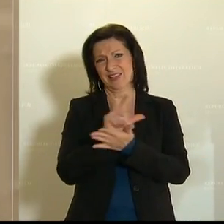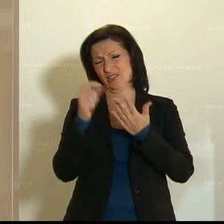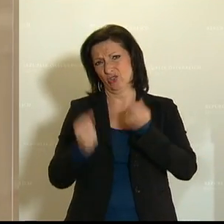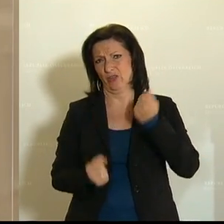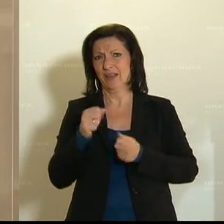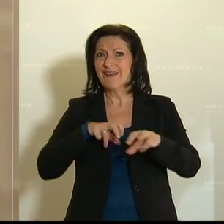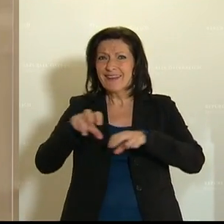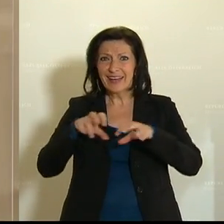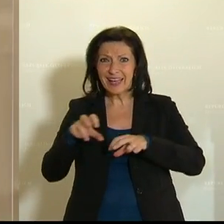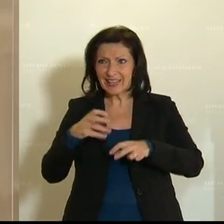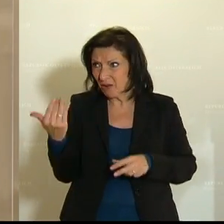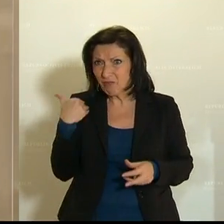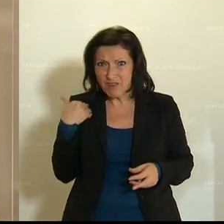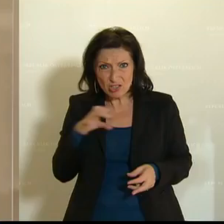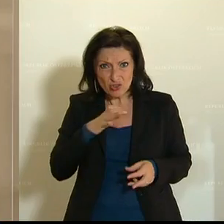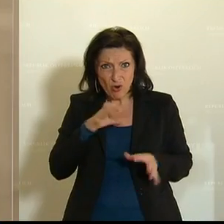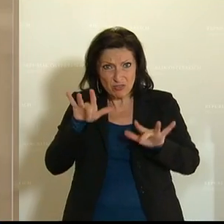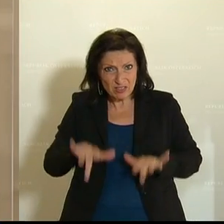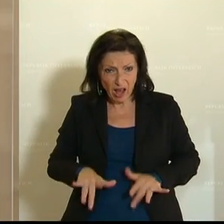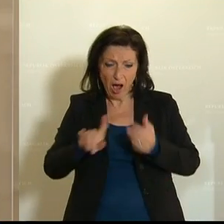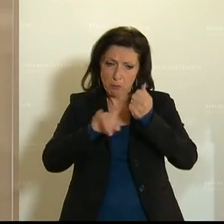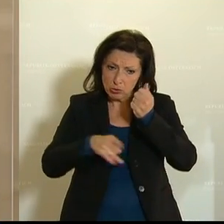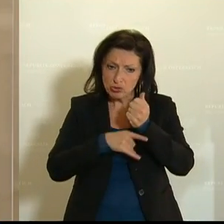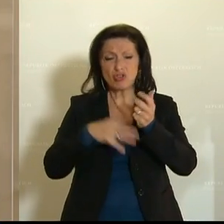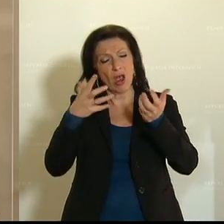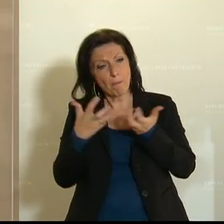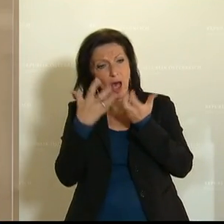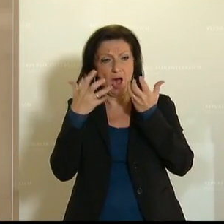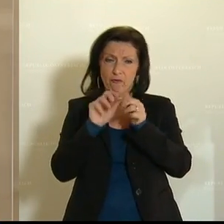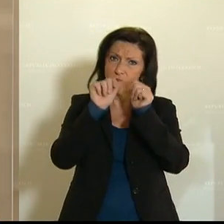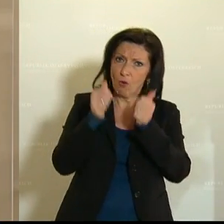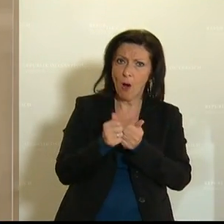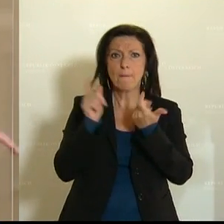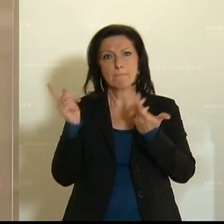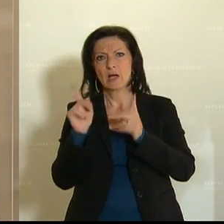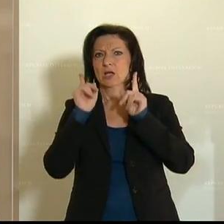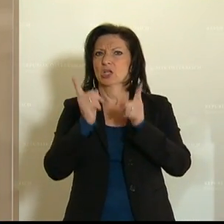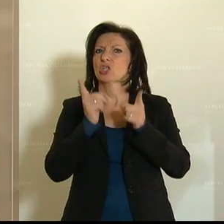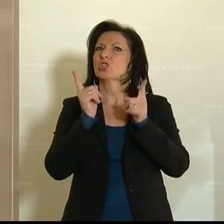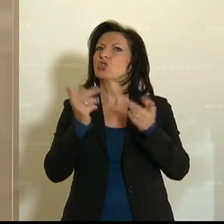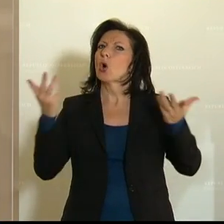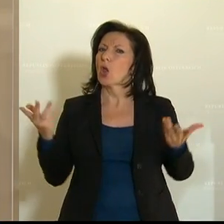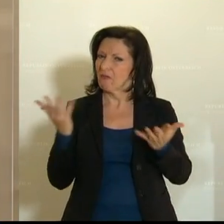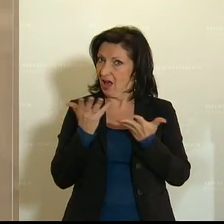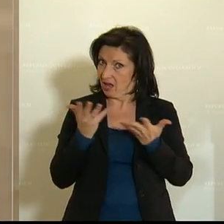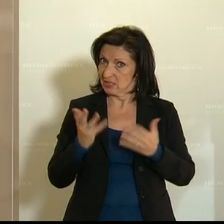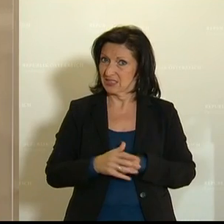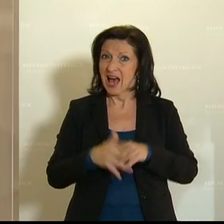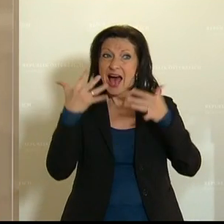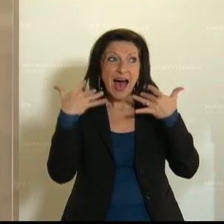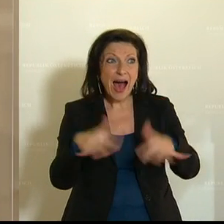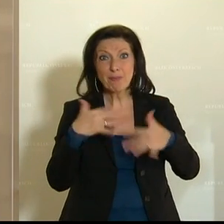Die Regierung hätte die Chance, ein Budget vorzulegen, das quasi die in Zahlen gegossene Kampfansage gegen